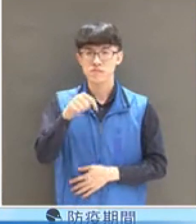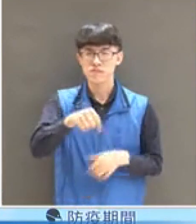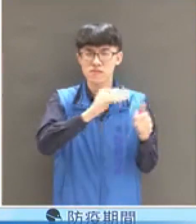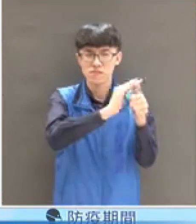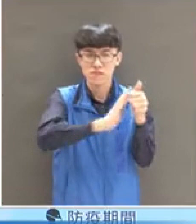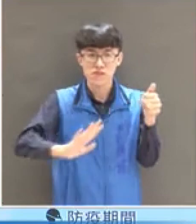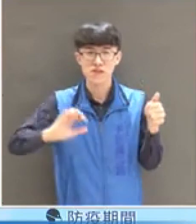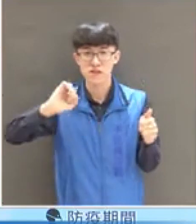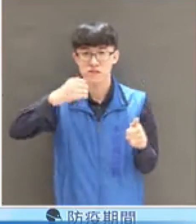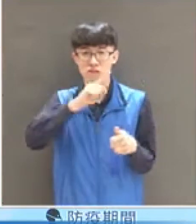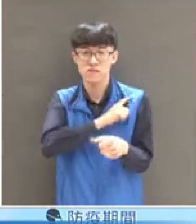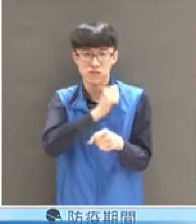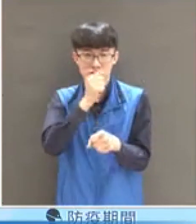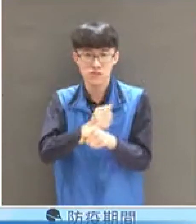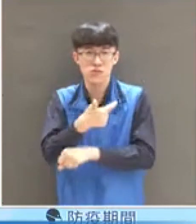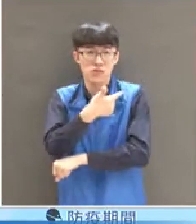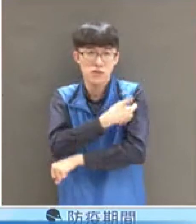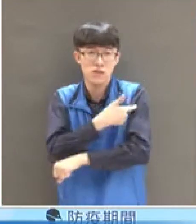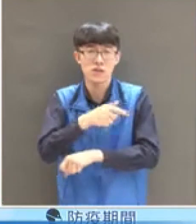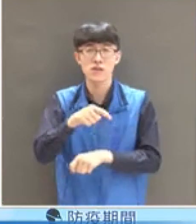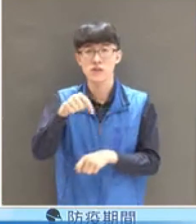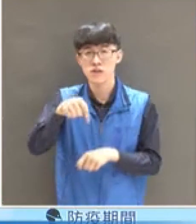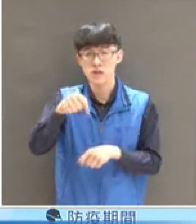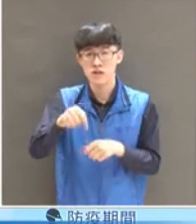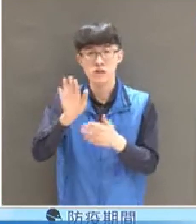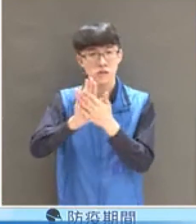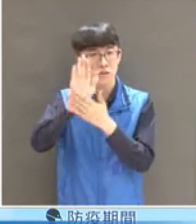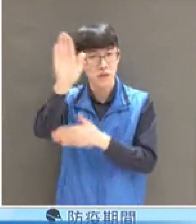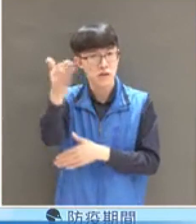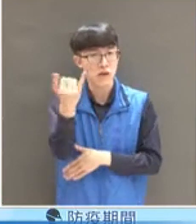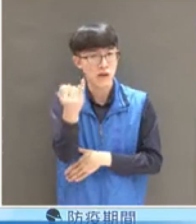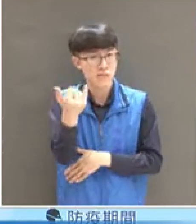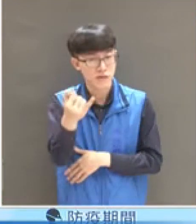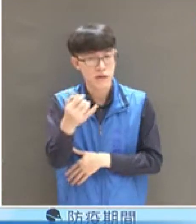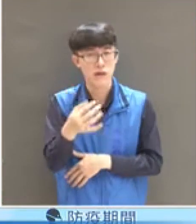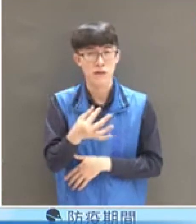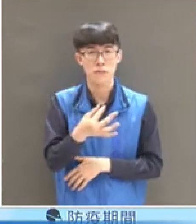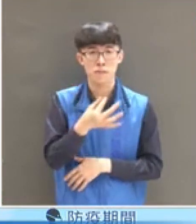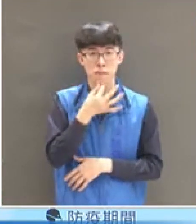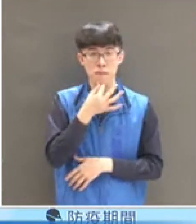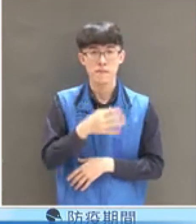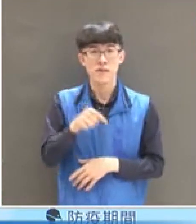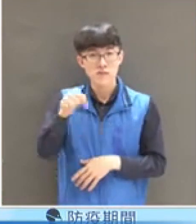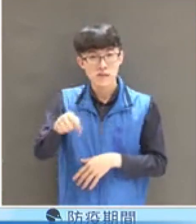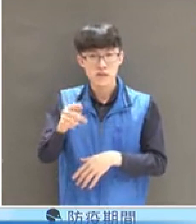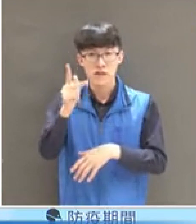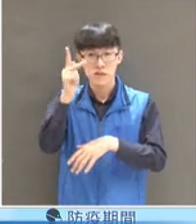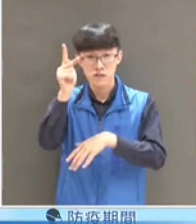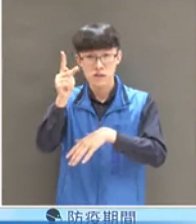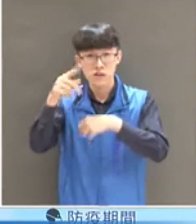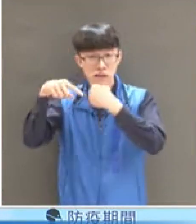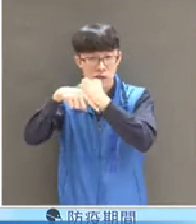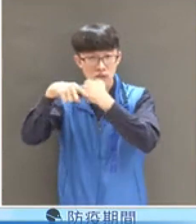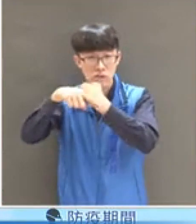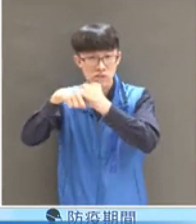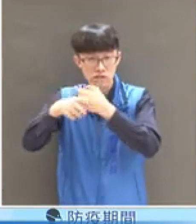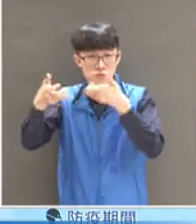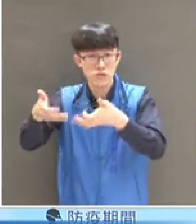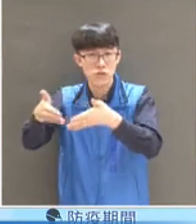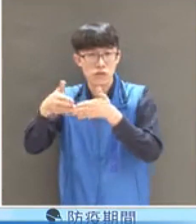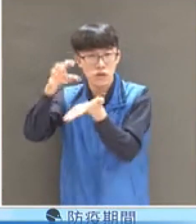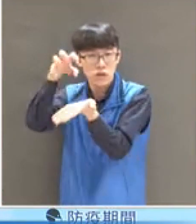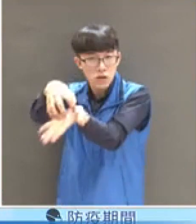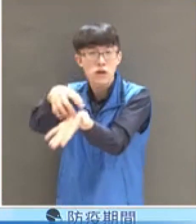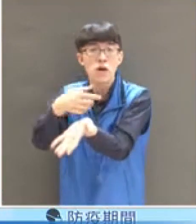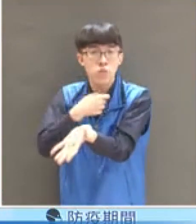疫苗的未來還有國人對國產疫苗的信心它是要科學的它是要專業的最重要的它是要